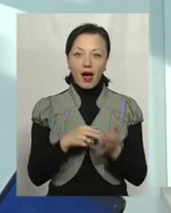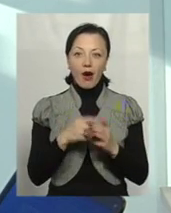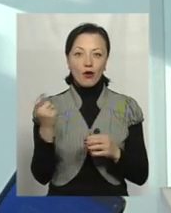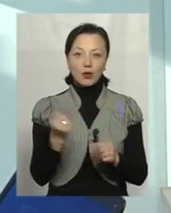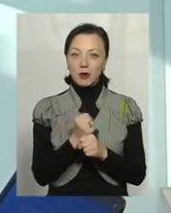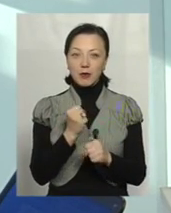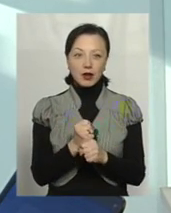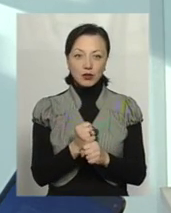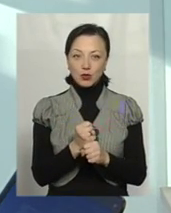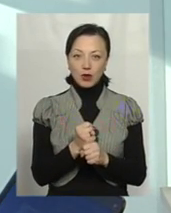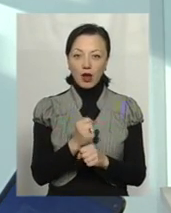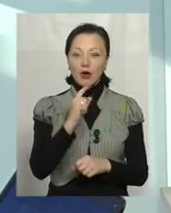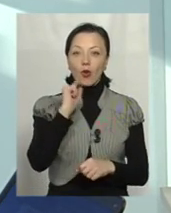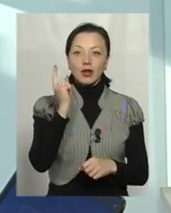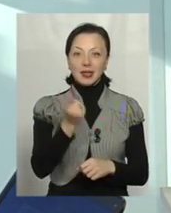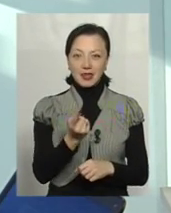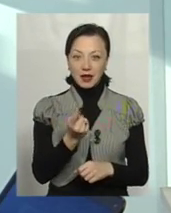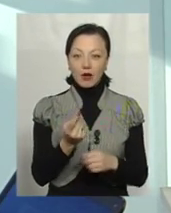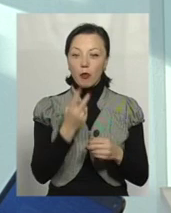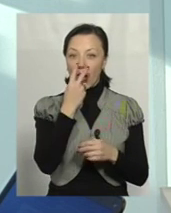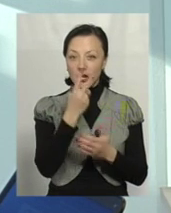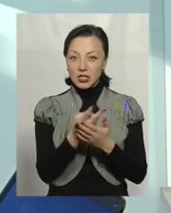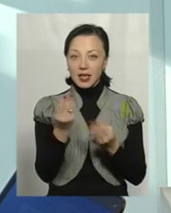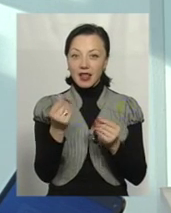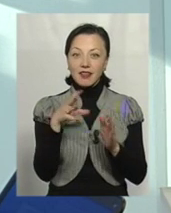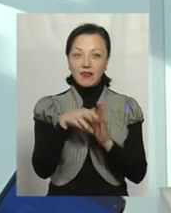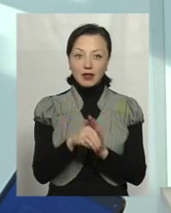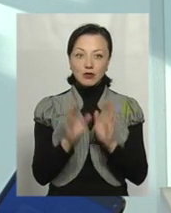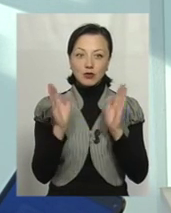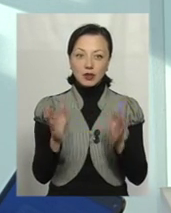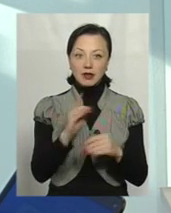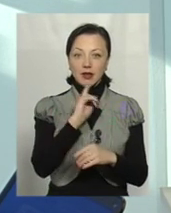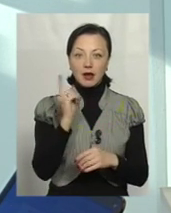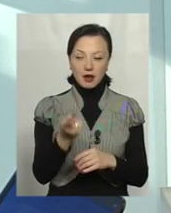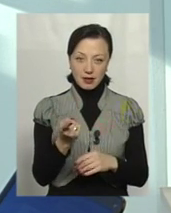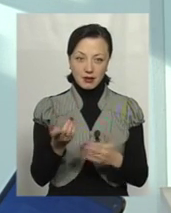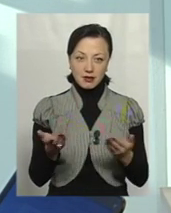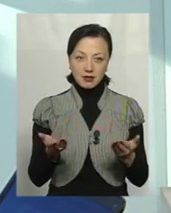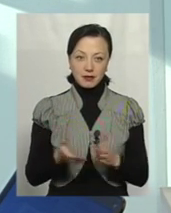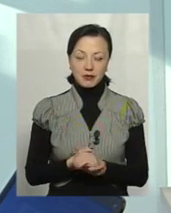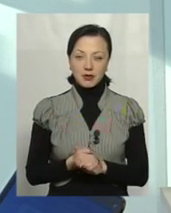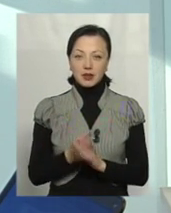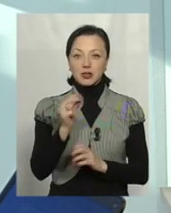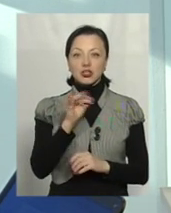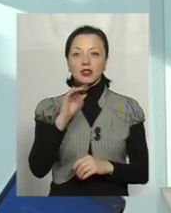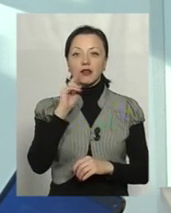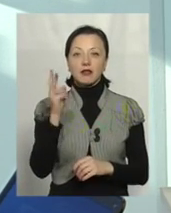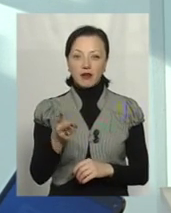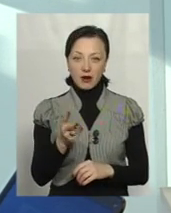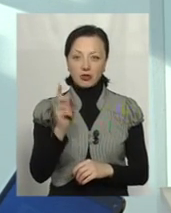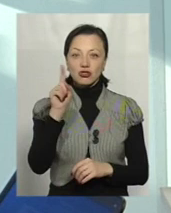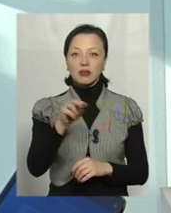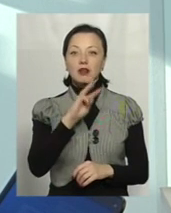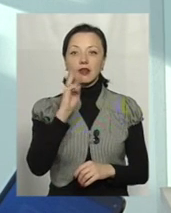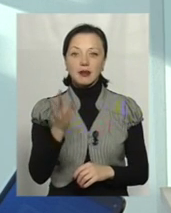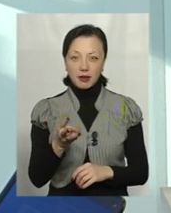працює роком. Покажіть мені інвестора, який буде вкладати на рік. Чи навіть на два роки, чи навіть